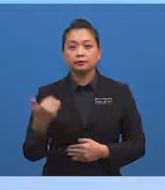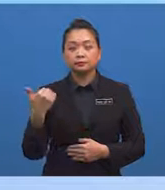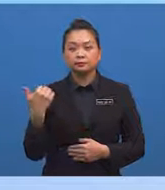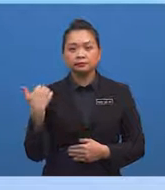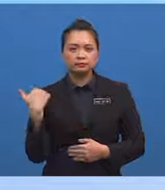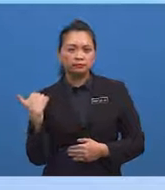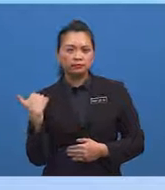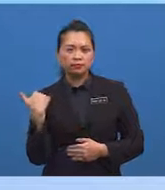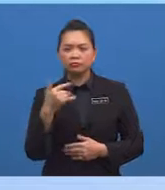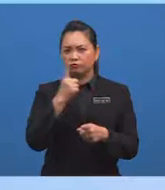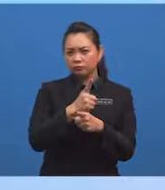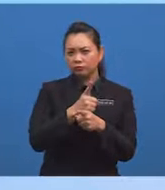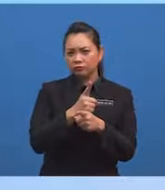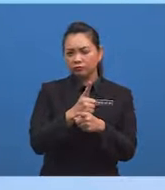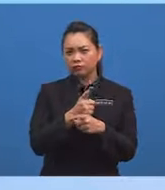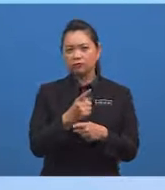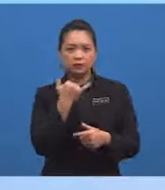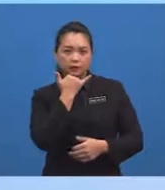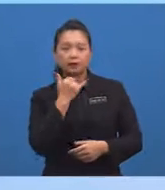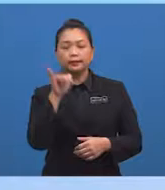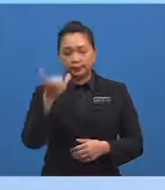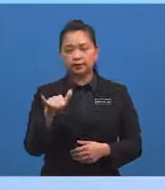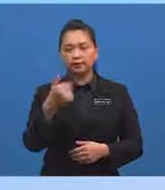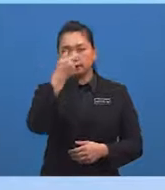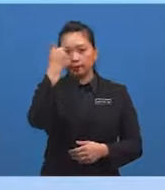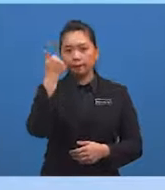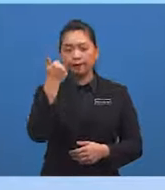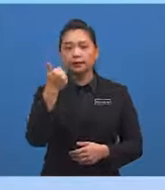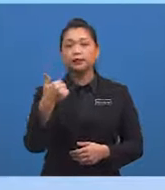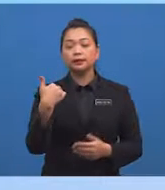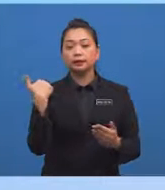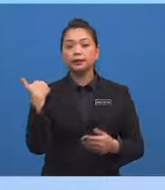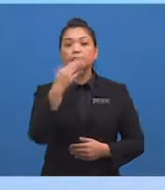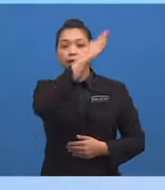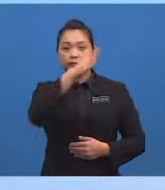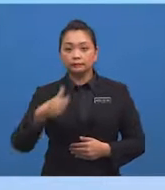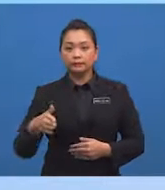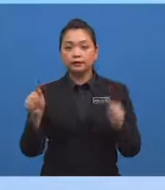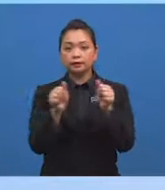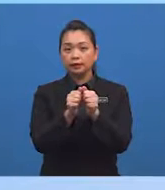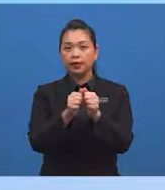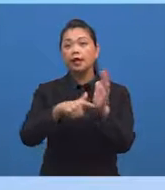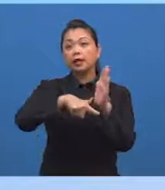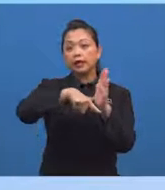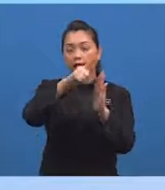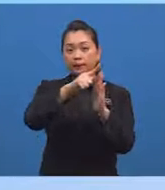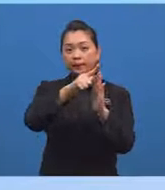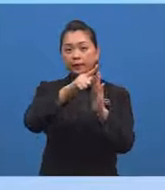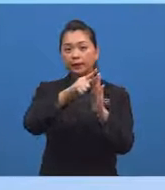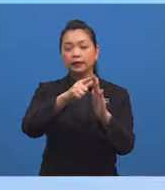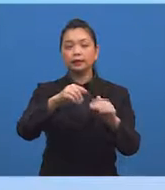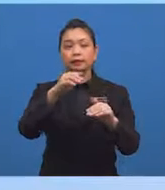rentas lintang ke cikgu ju? Ya, sebab ia bersilang dengan lebih